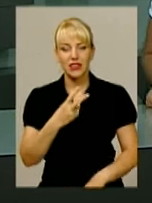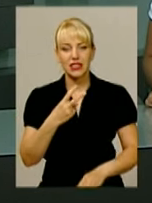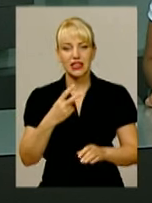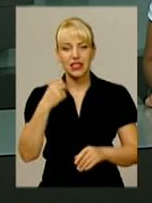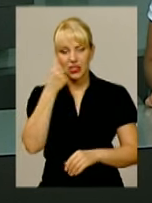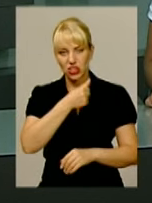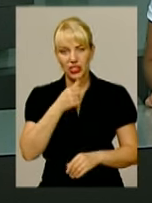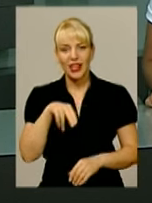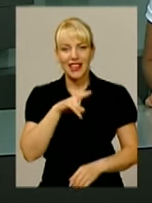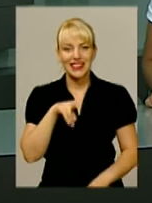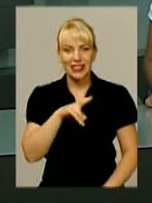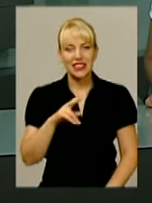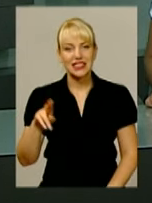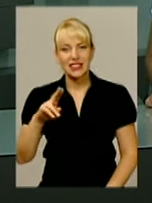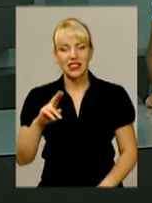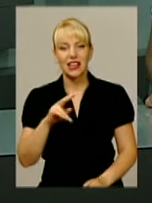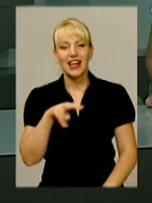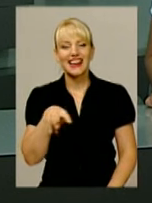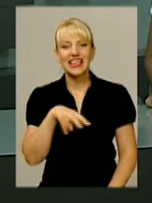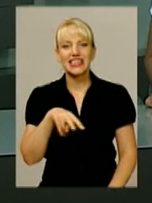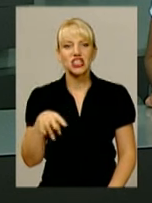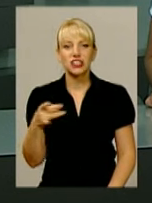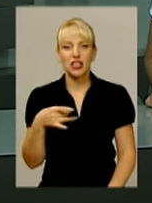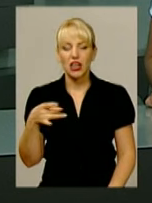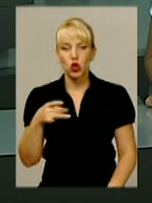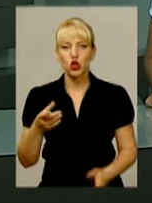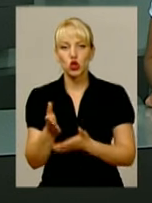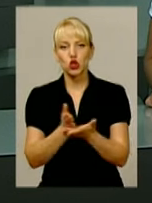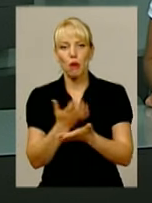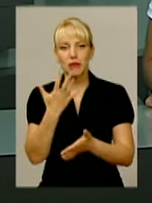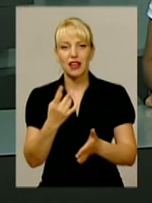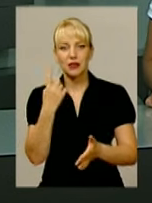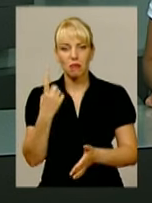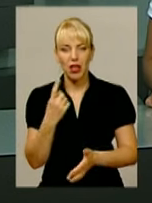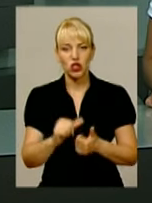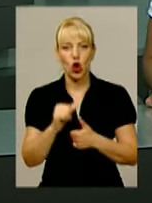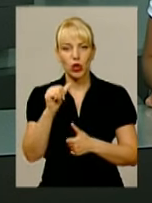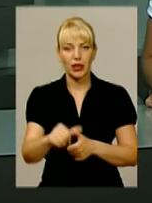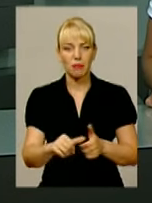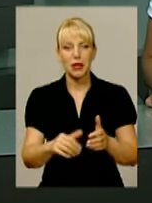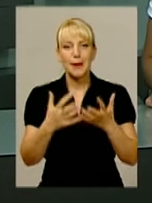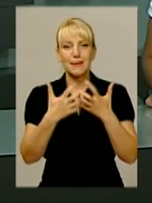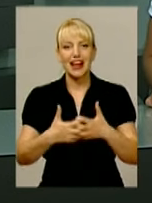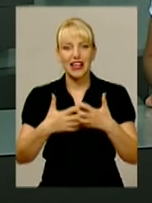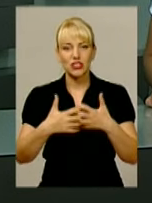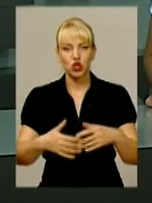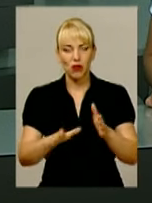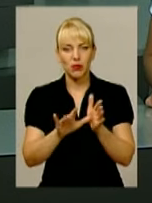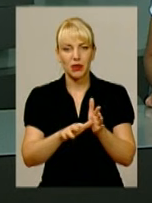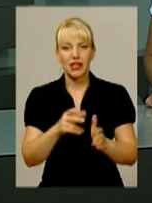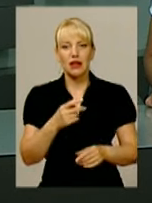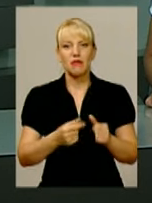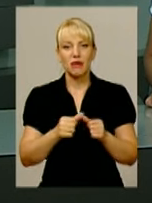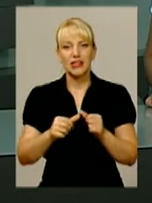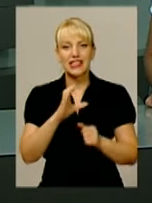Дзингель з села Русанівці Литичевського району служив в 51-й окремій механізованій бригаді. 27 серпня минулого